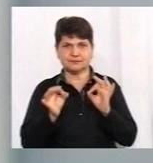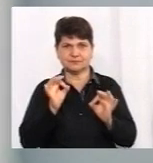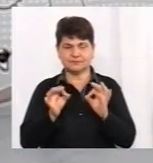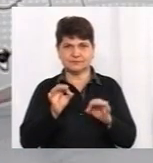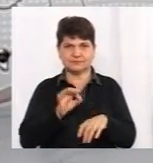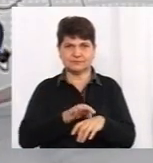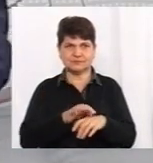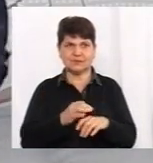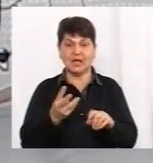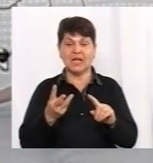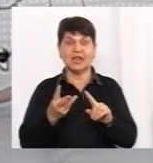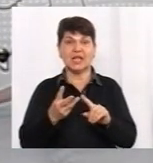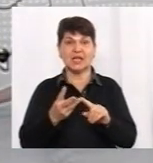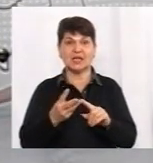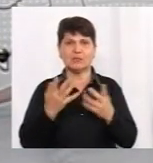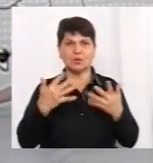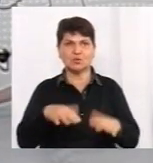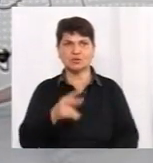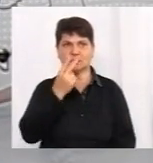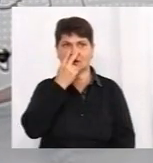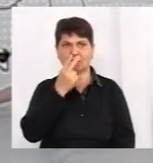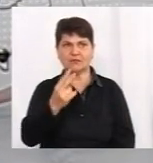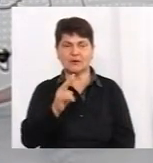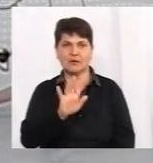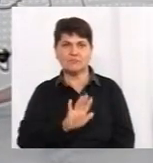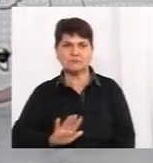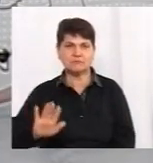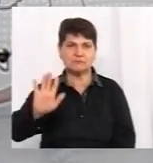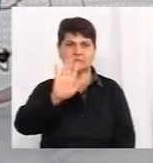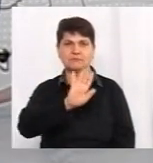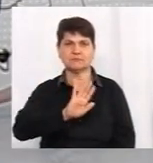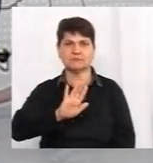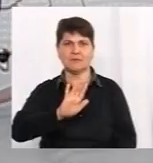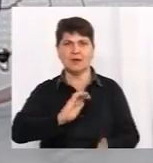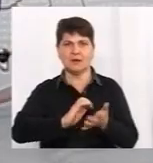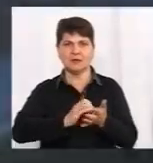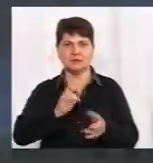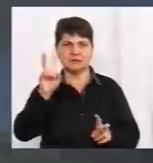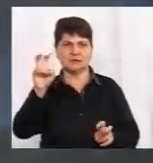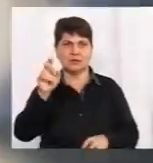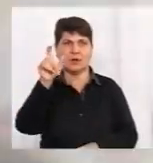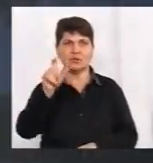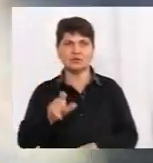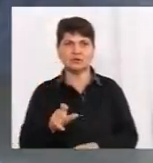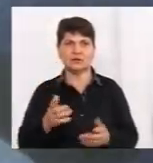на третьому вже видно так зване матове скло. Тобто це людина,